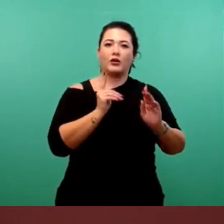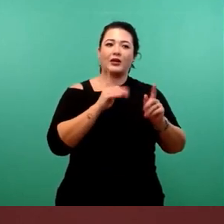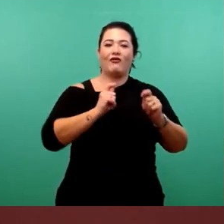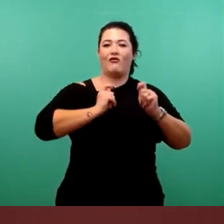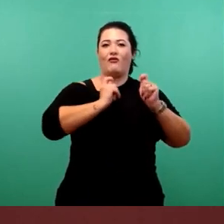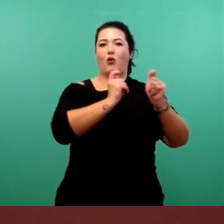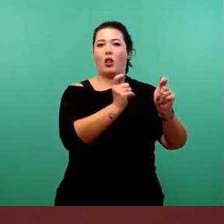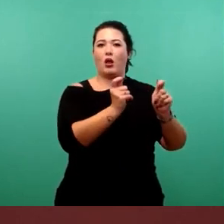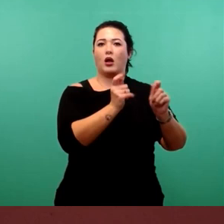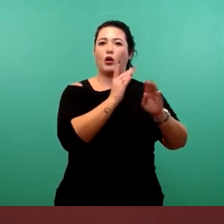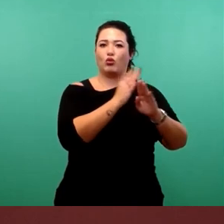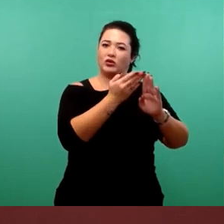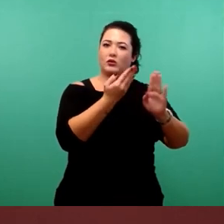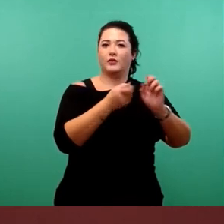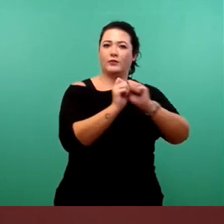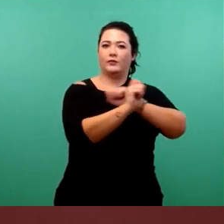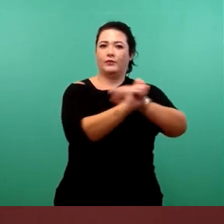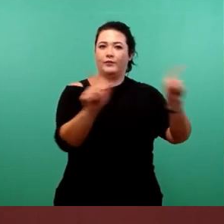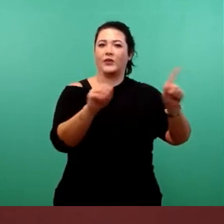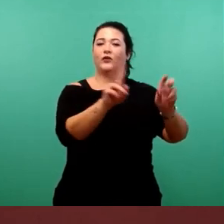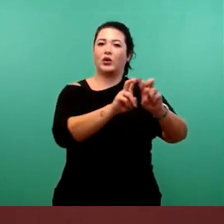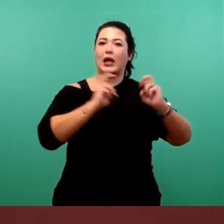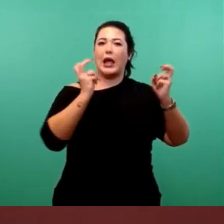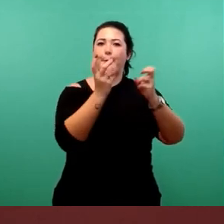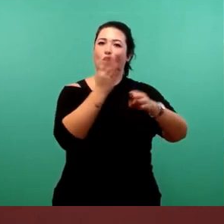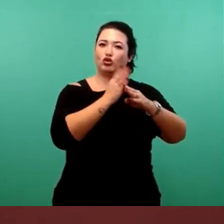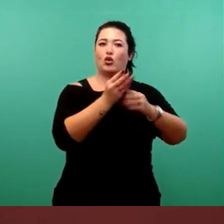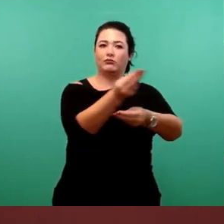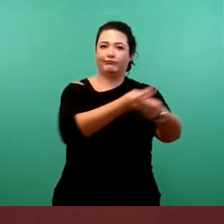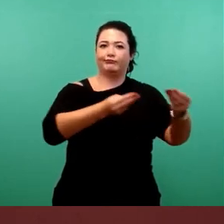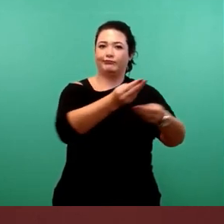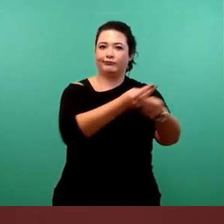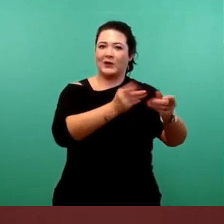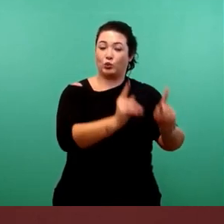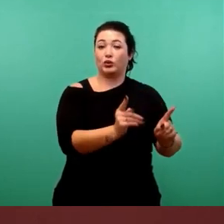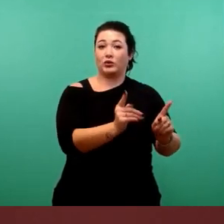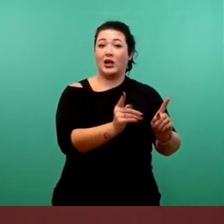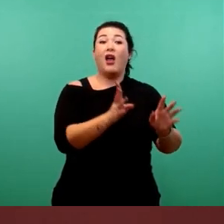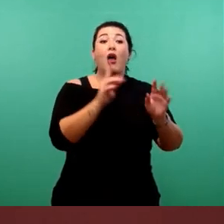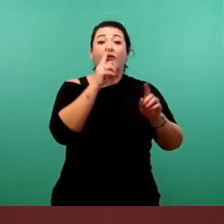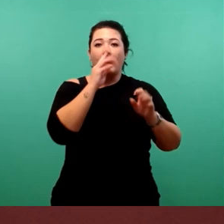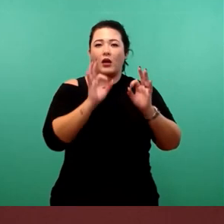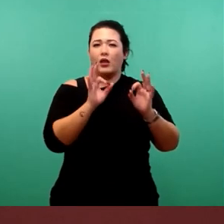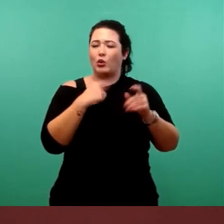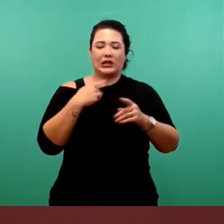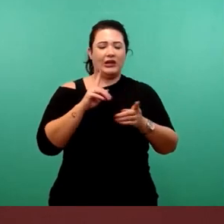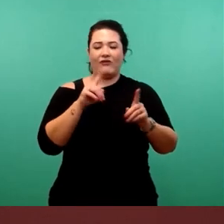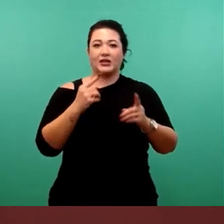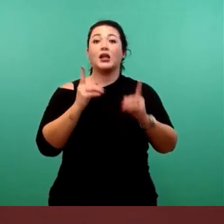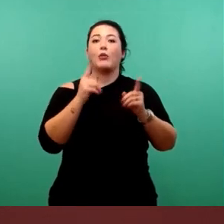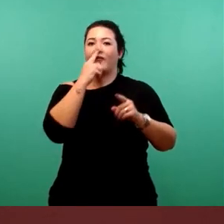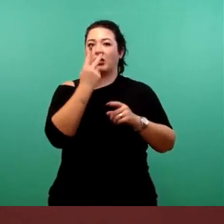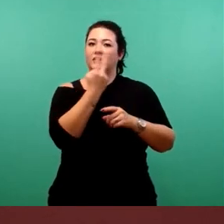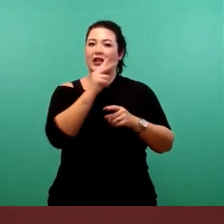durch die Gremien gehen. Ich würde dann aber schriftlich nachweisen, wie genau der Zeitpunkt ist. es ist klar, wenn ab 2025 saniert werden soll